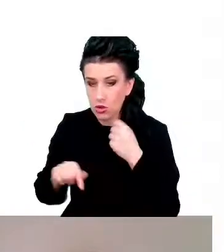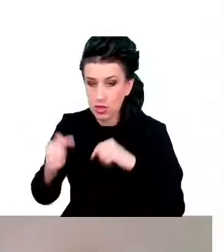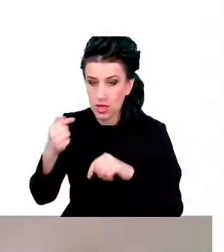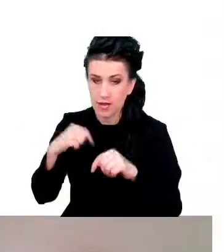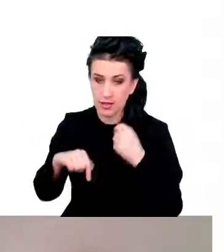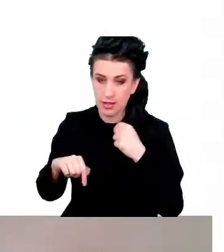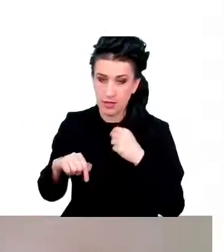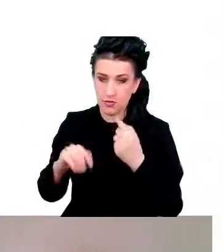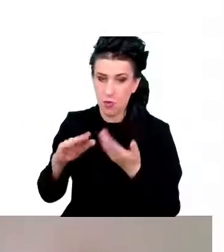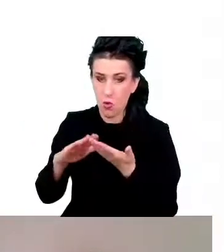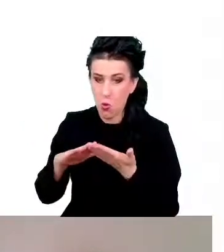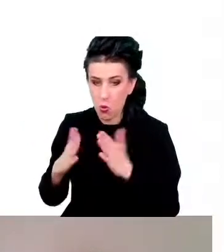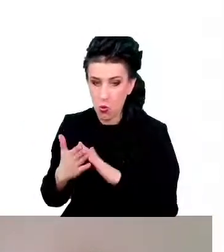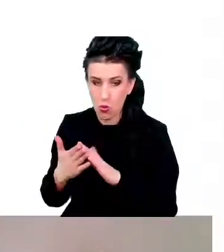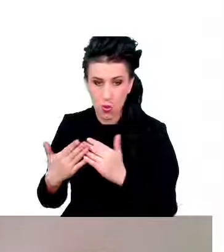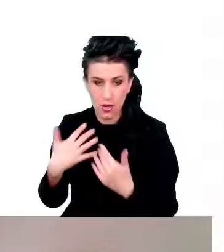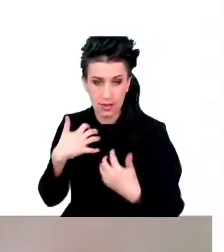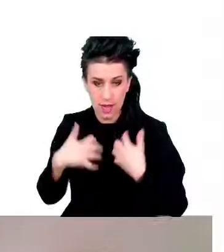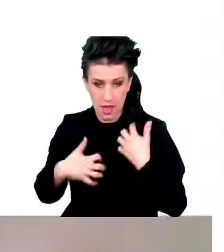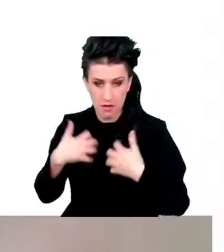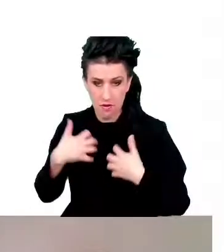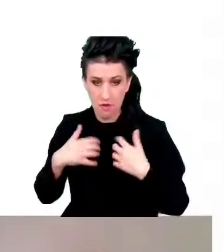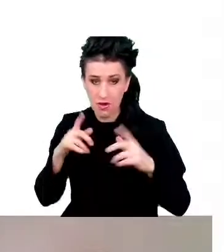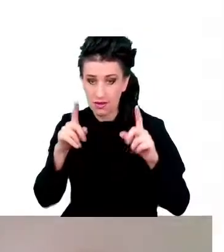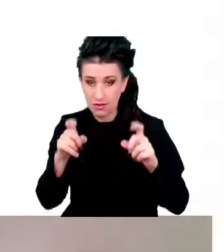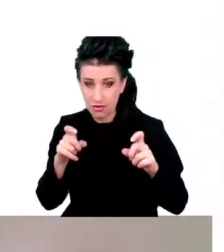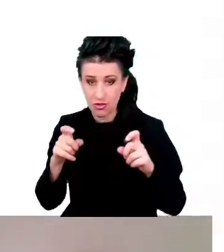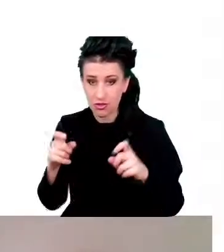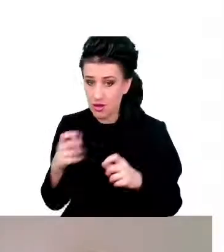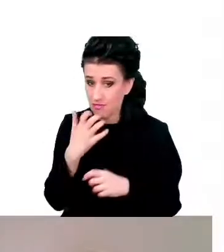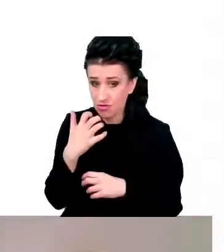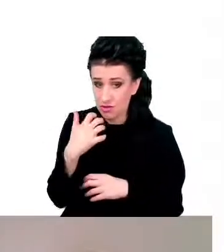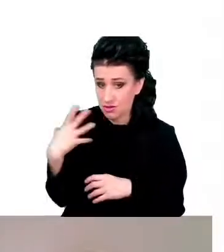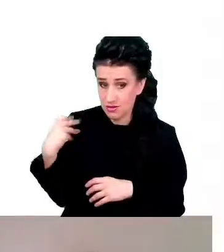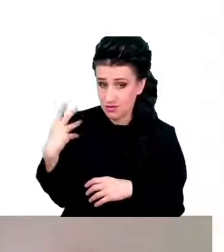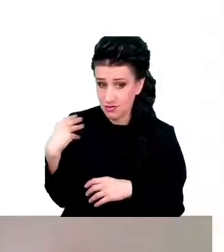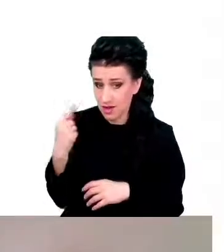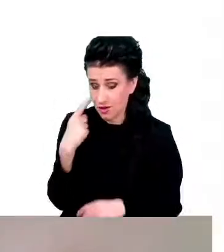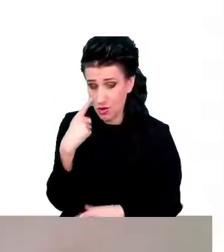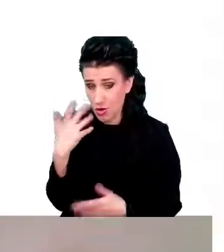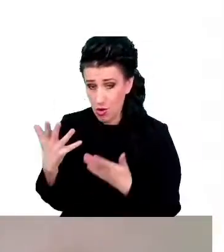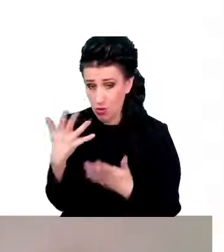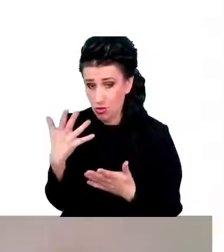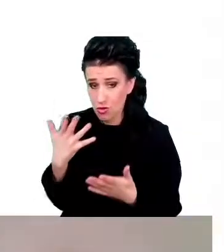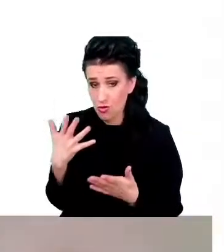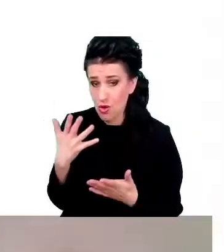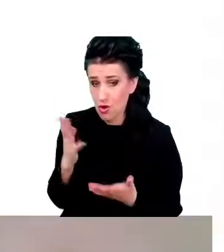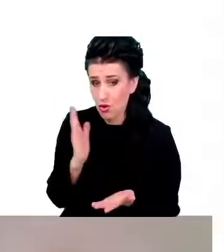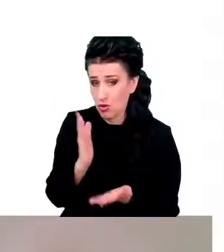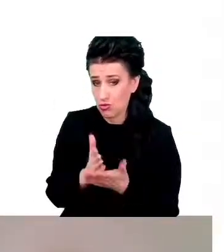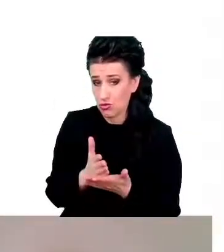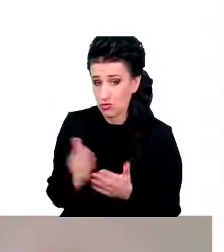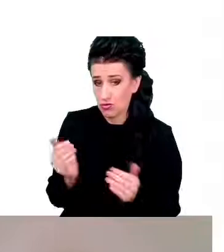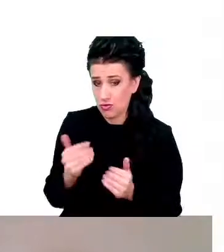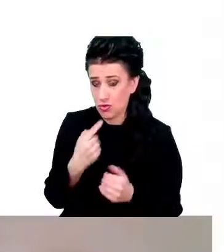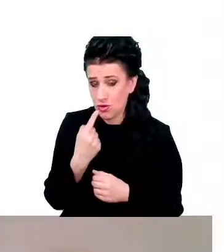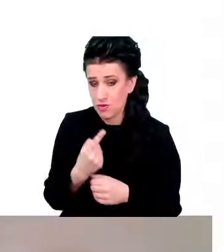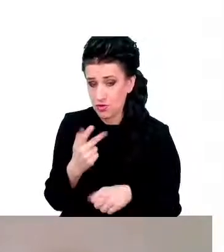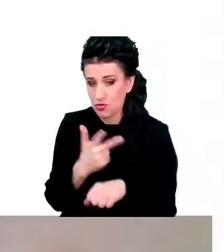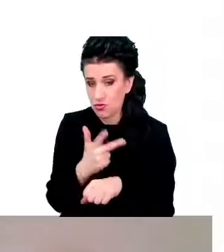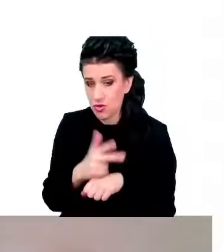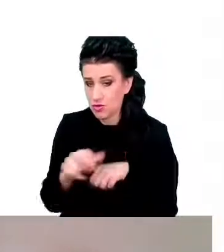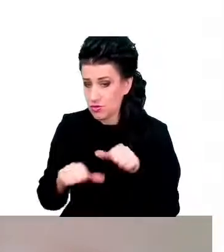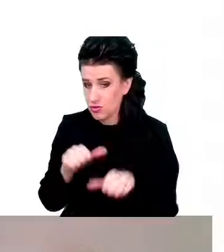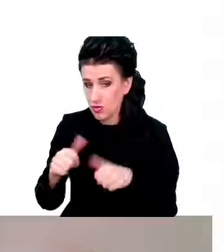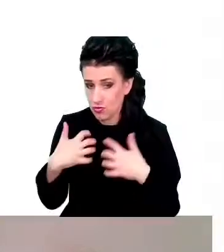układu nerwowego zaczyna się w bardzo wczesnym wieku, bo już około przy jakby od 30 roku życia,